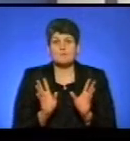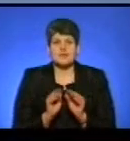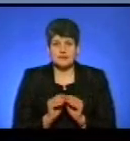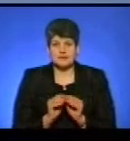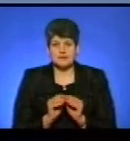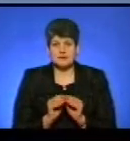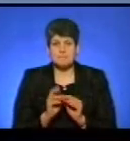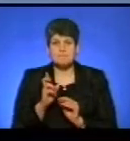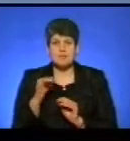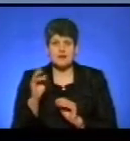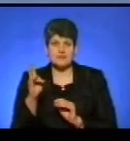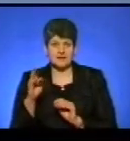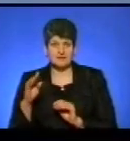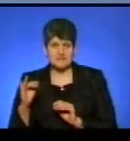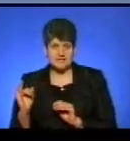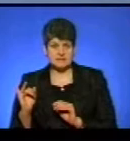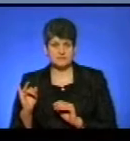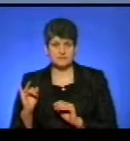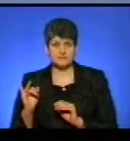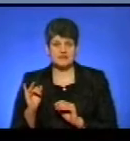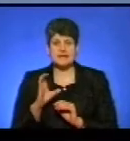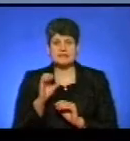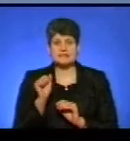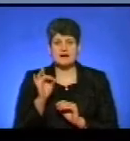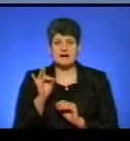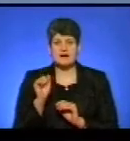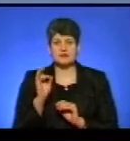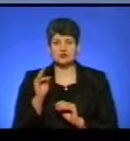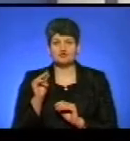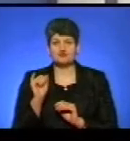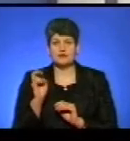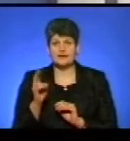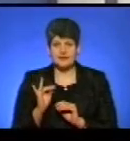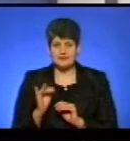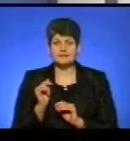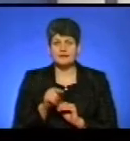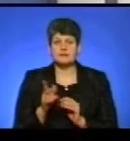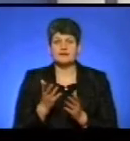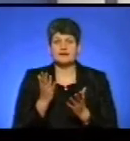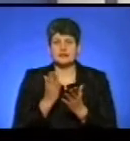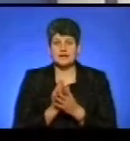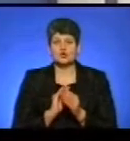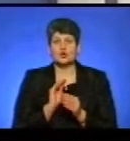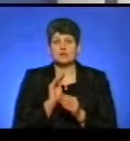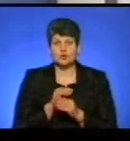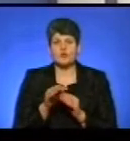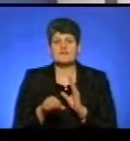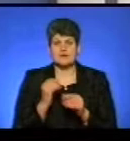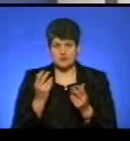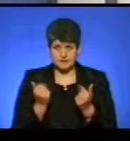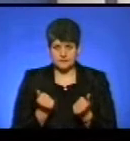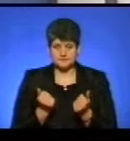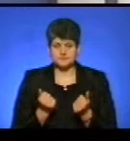Байківці, це Саранчуки, об'єднаних терапевних громад. Тобто там відбуваються також додаткові вибори? Так.